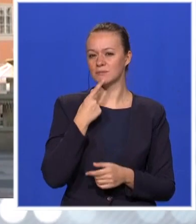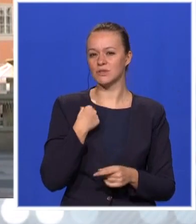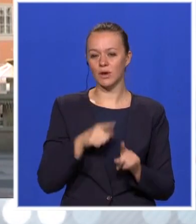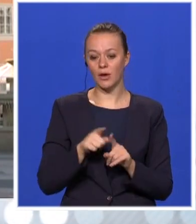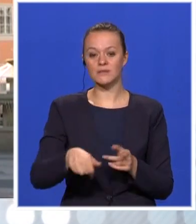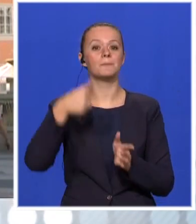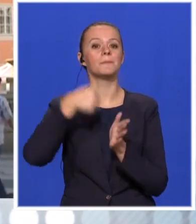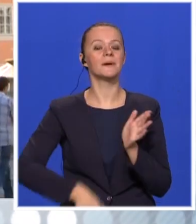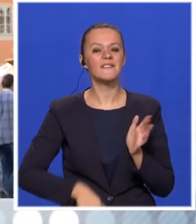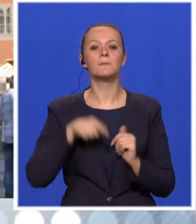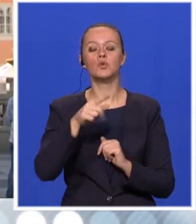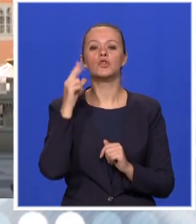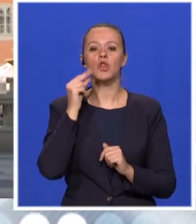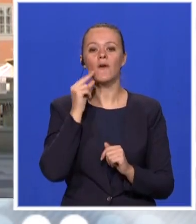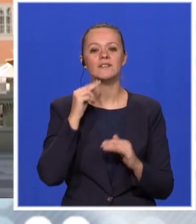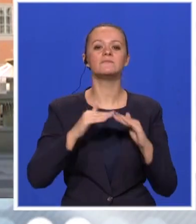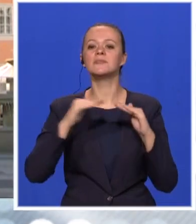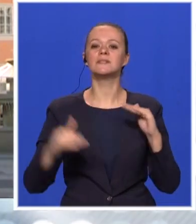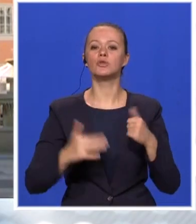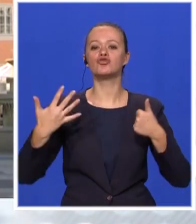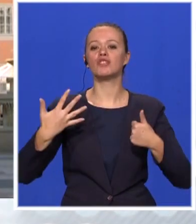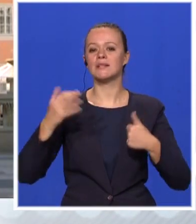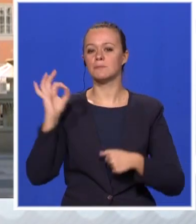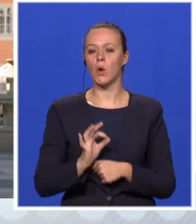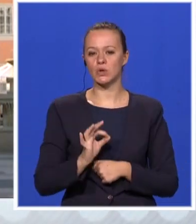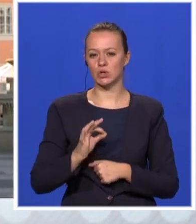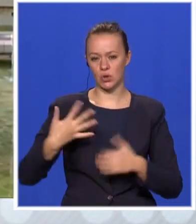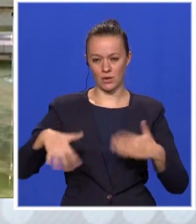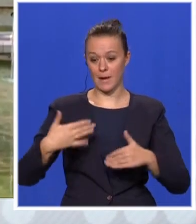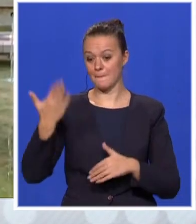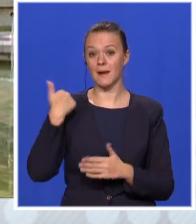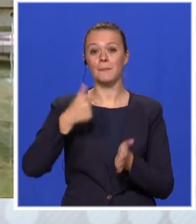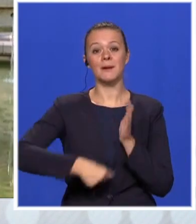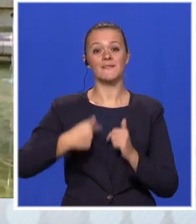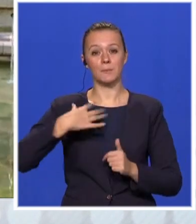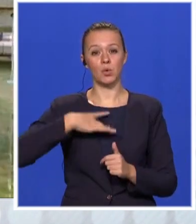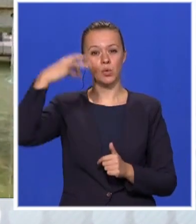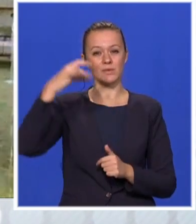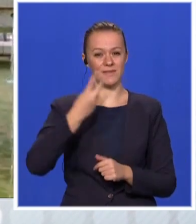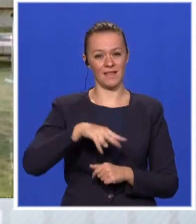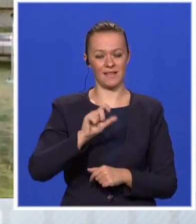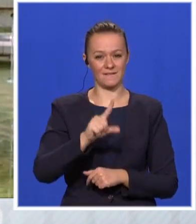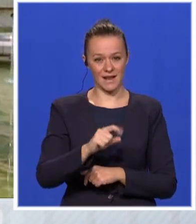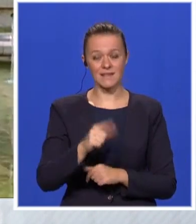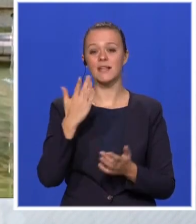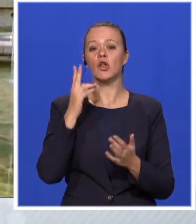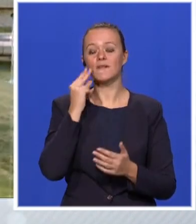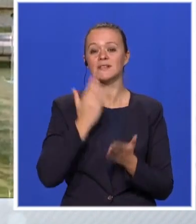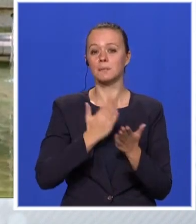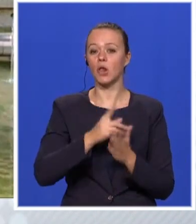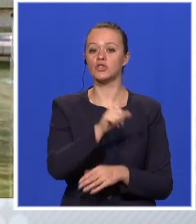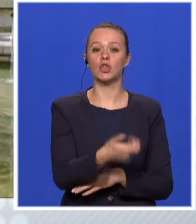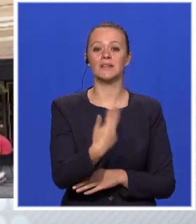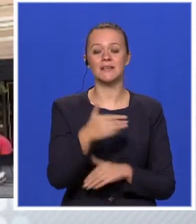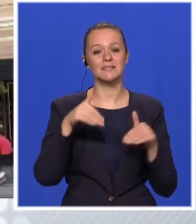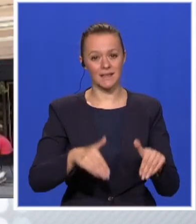priput Novi Sad ima stopu nezaposlenosti ispod 6%, priput kad sam biran 2012. u Novom Sadu je bilo 130.000 zaposleni, danas